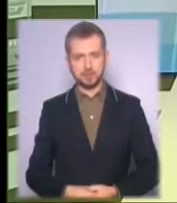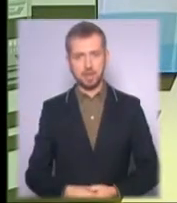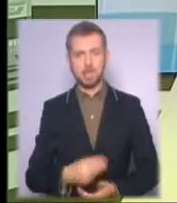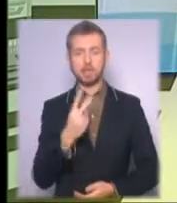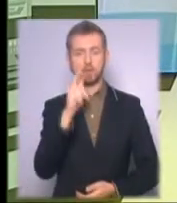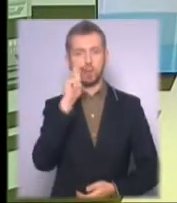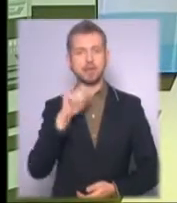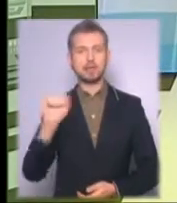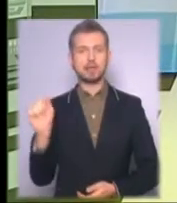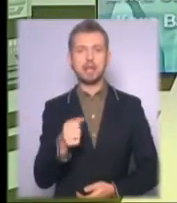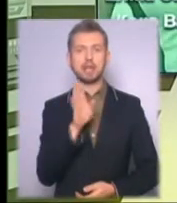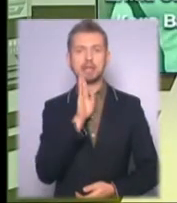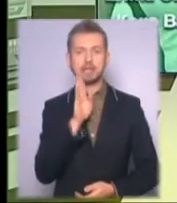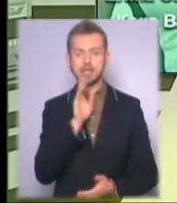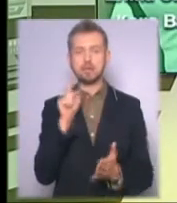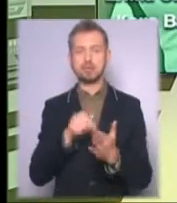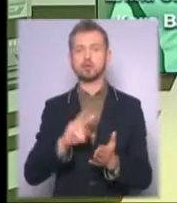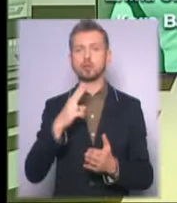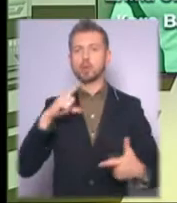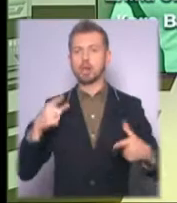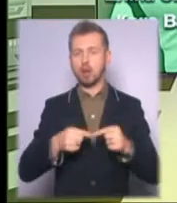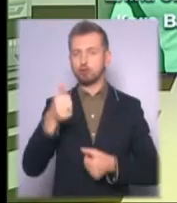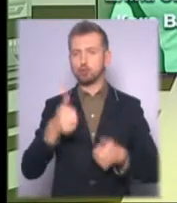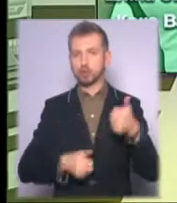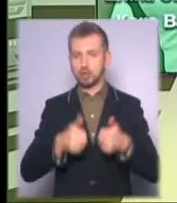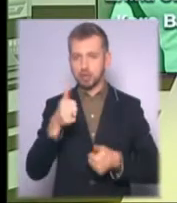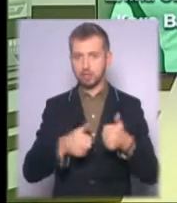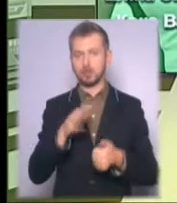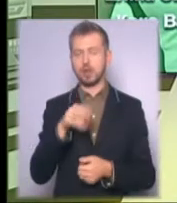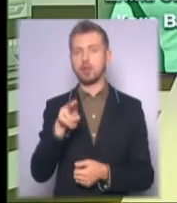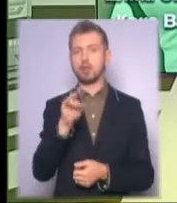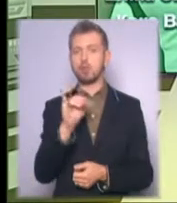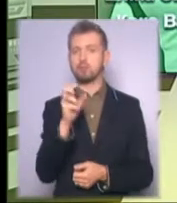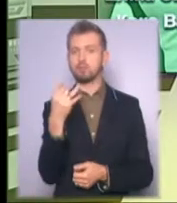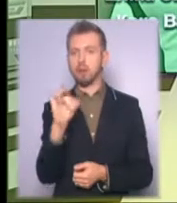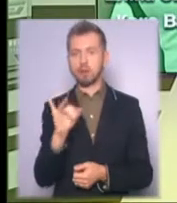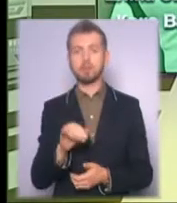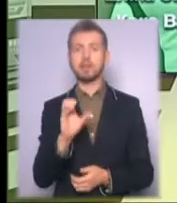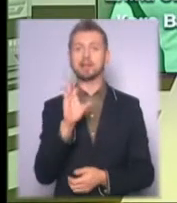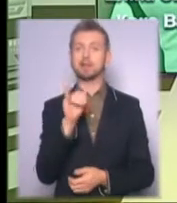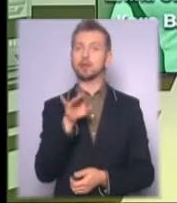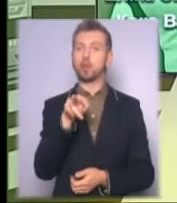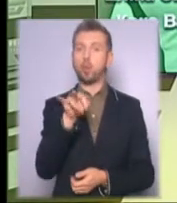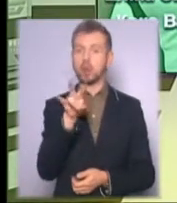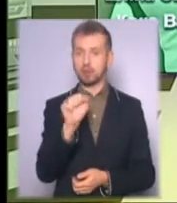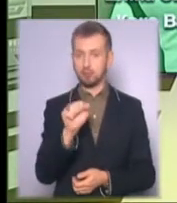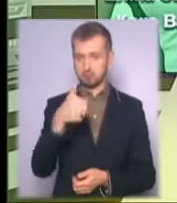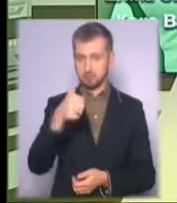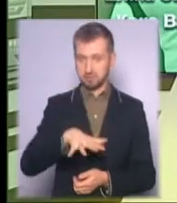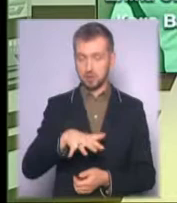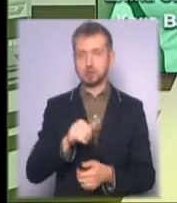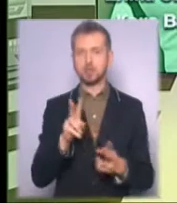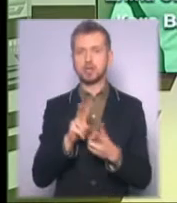українські тенісистки вийшли у другий раунд турніру WTA Дубай. Перша ракетка України Еліна Світоліна зустрічалася з 23